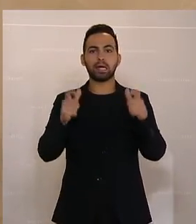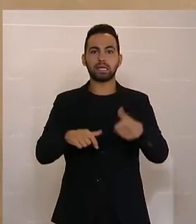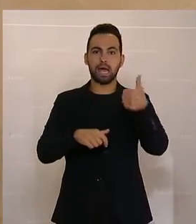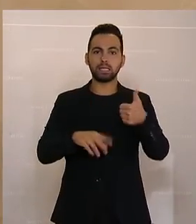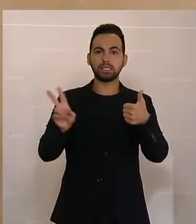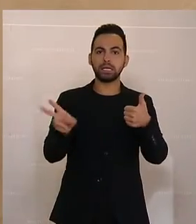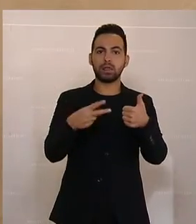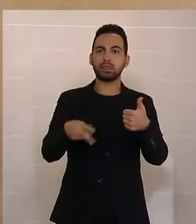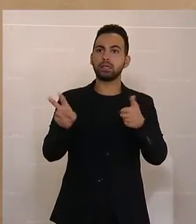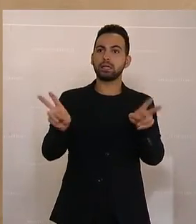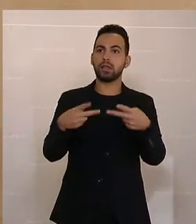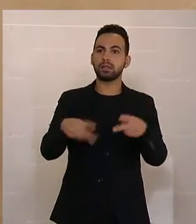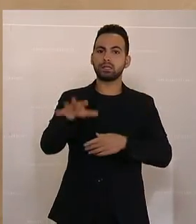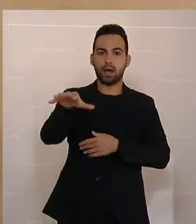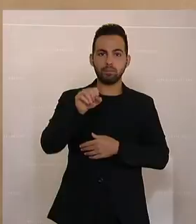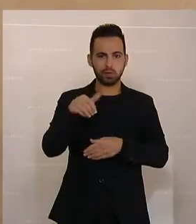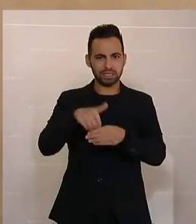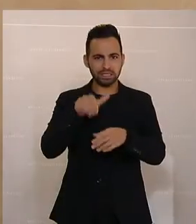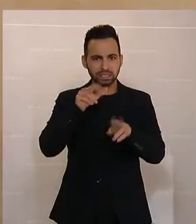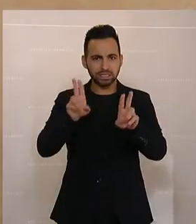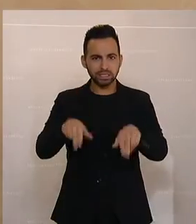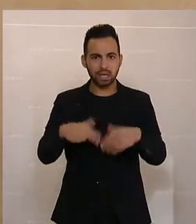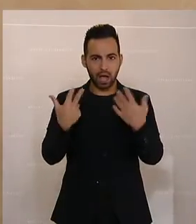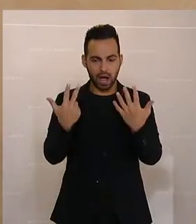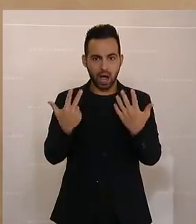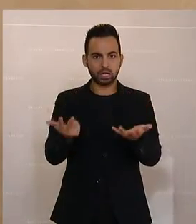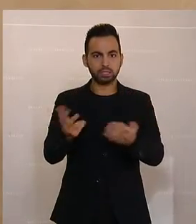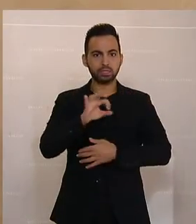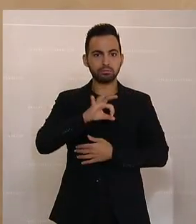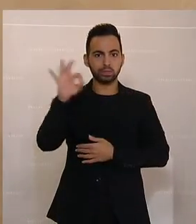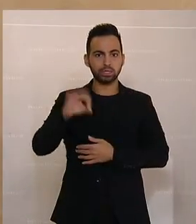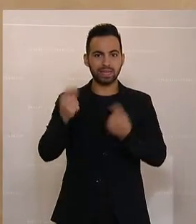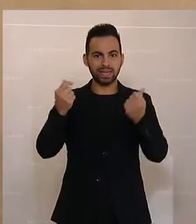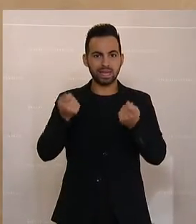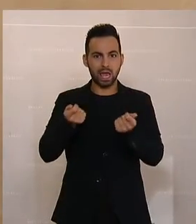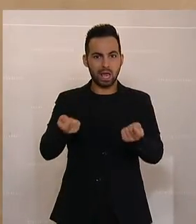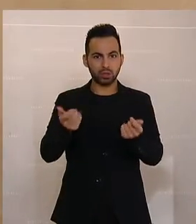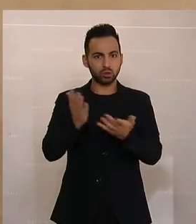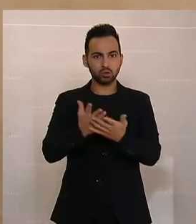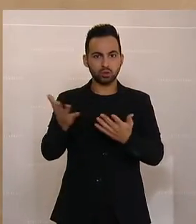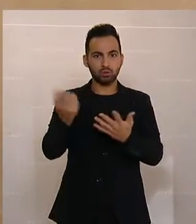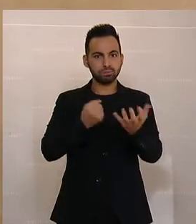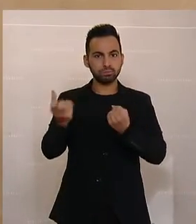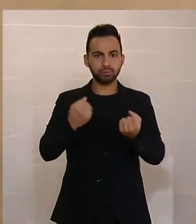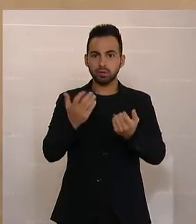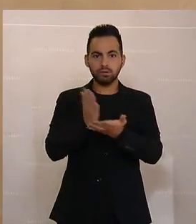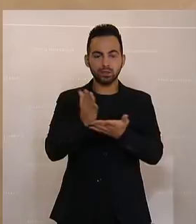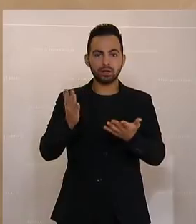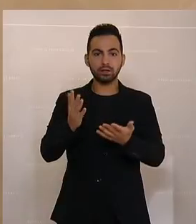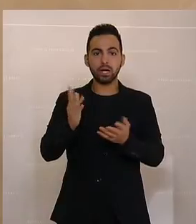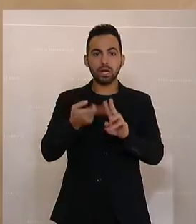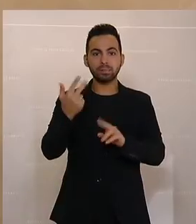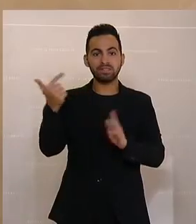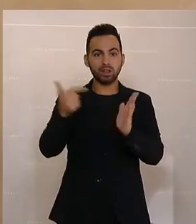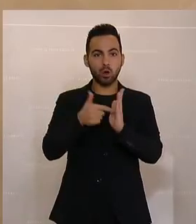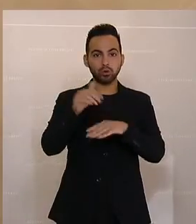abholen. Das ist nicht richtig. 80 Prozent der Gelder sind bereits abgeholt. Knapp 2.000